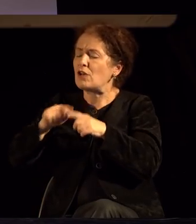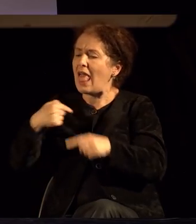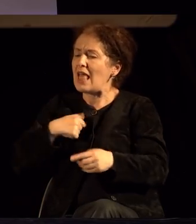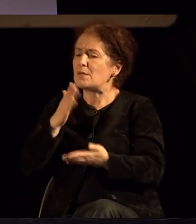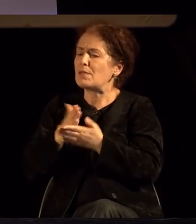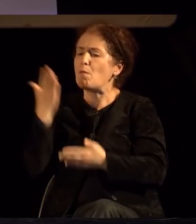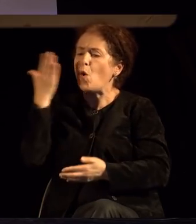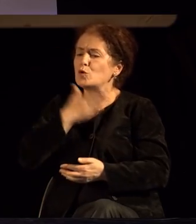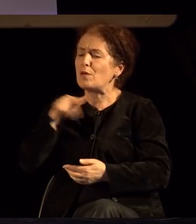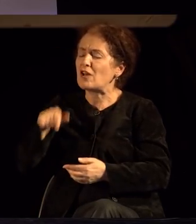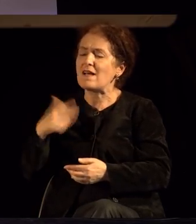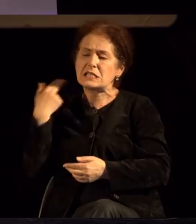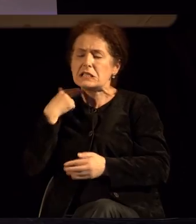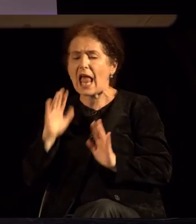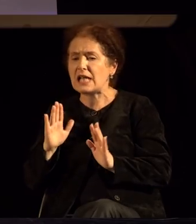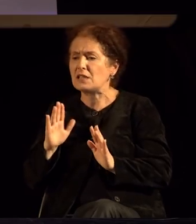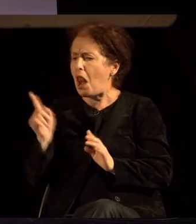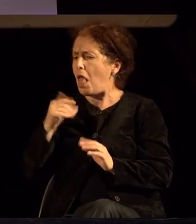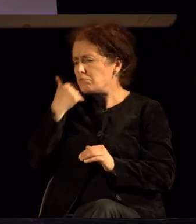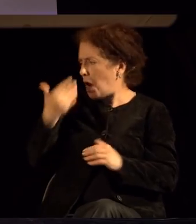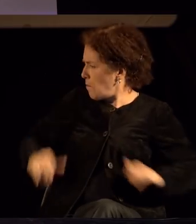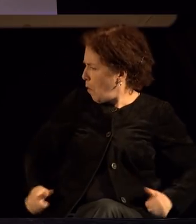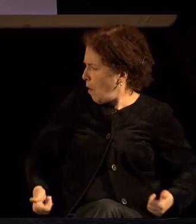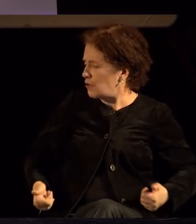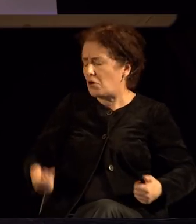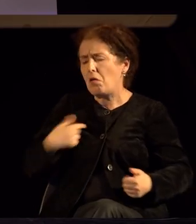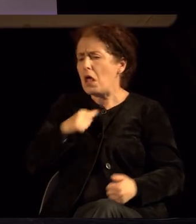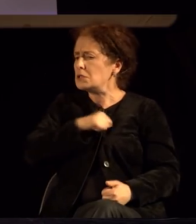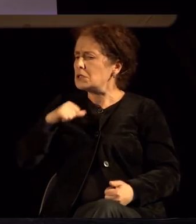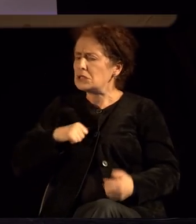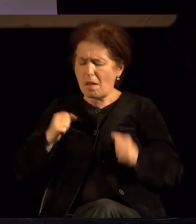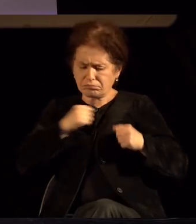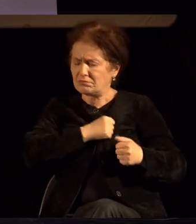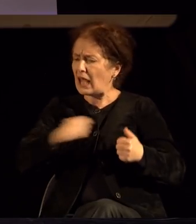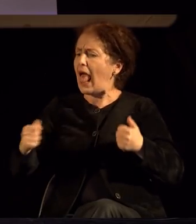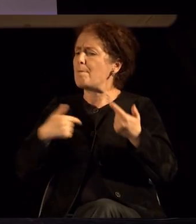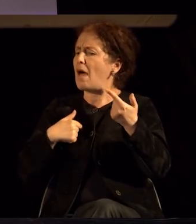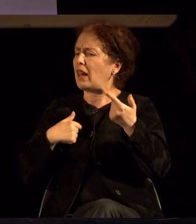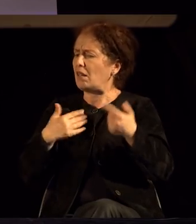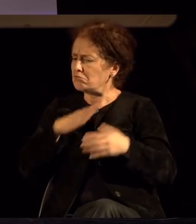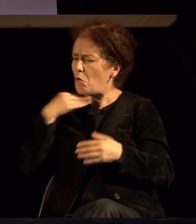бидам успешна на тоа поле, тоа е самодовербата, храброста,